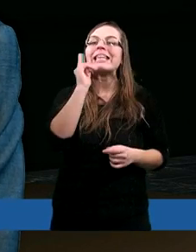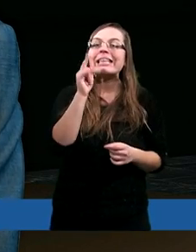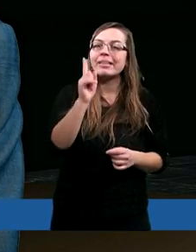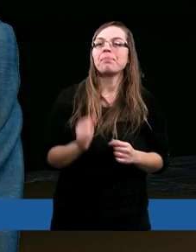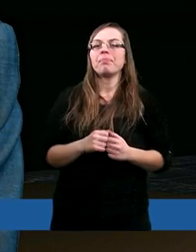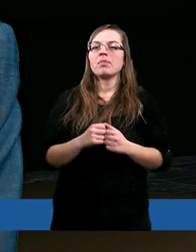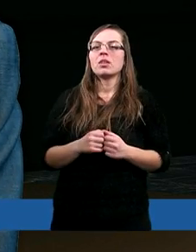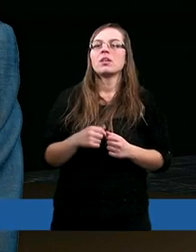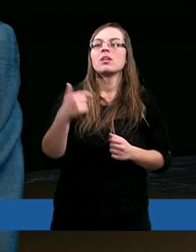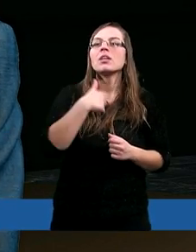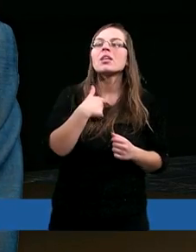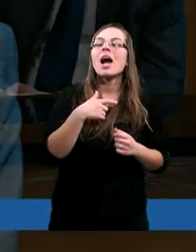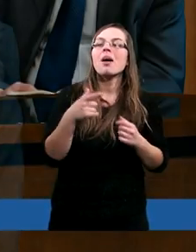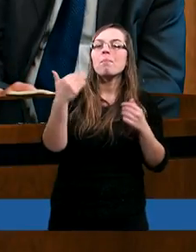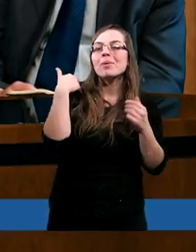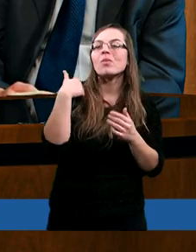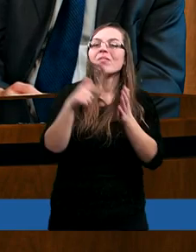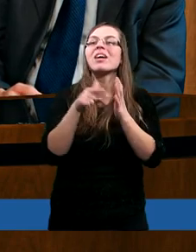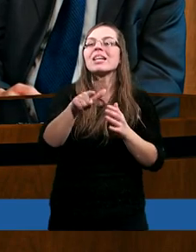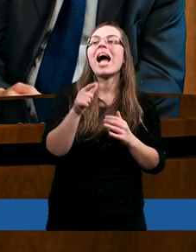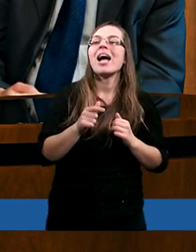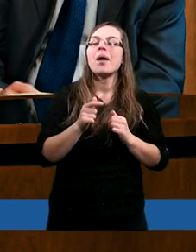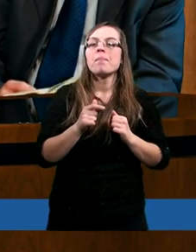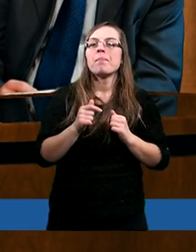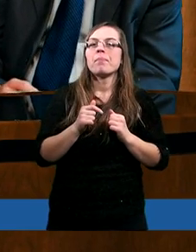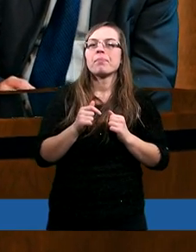zdziałać i ja po prostu byłem nieraz w szoku.